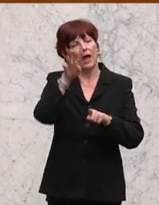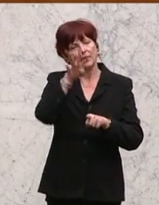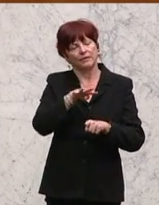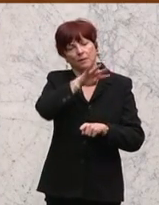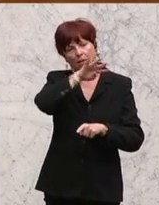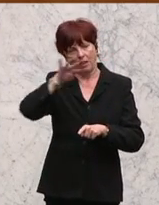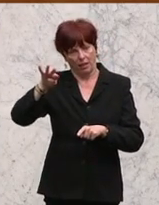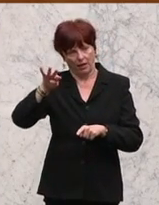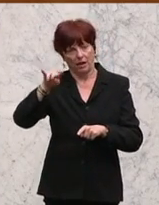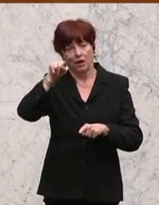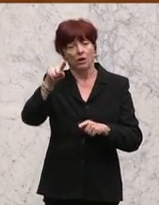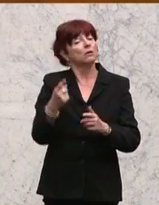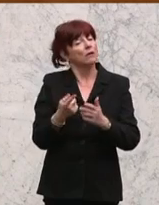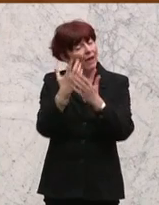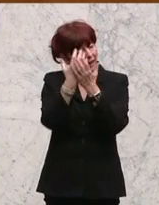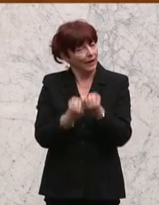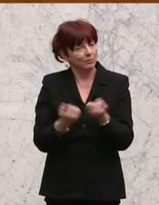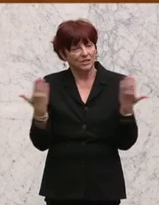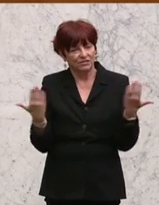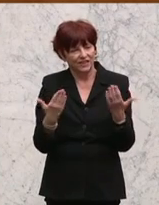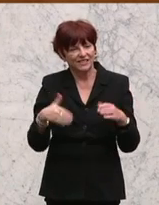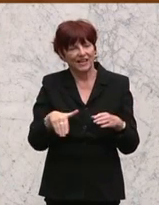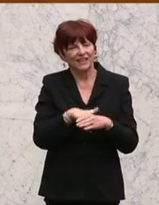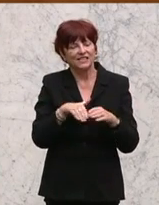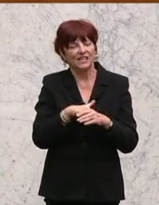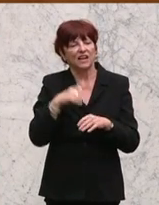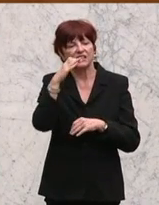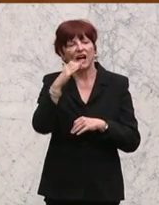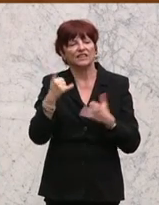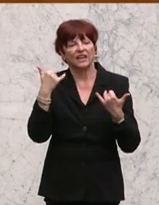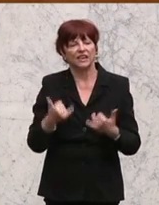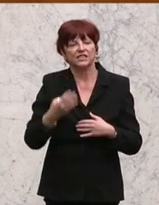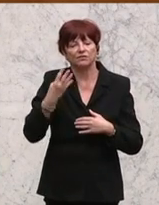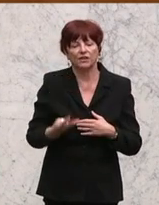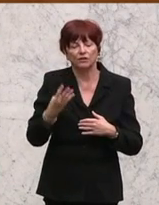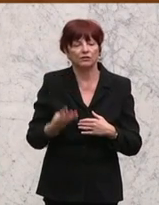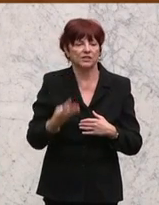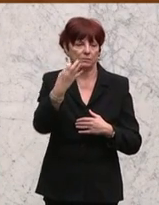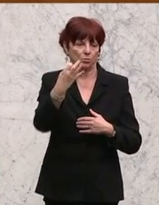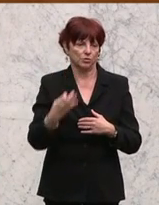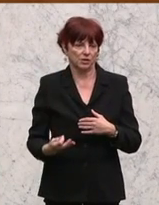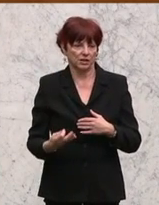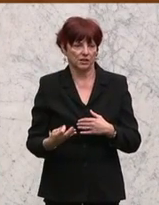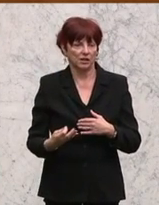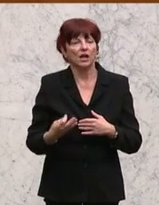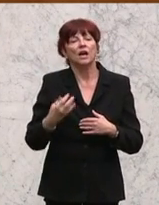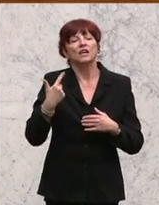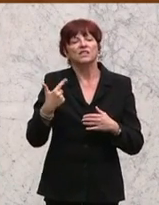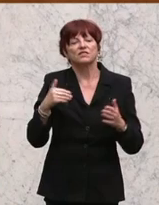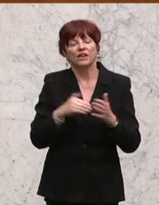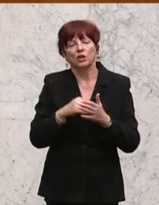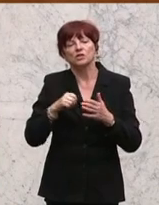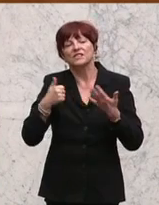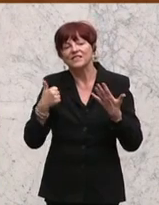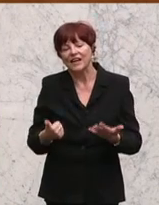der hervorgeht, dass die Ersatzrate derzeit bei 44 Prozent liege und sich bis 2060 auf 34 Prozent